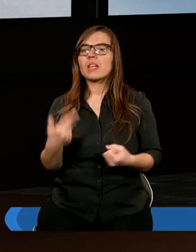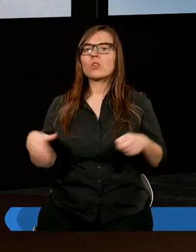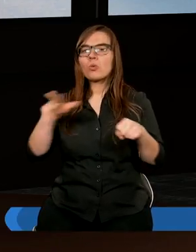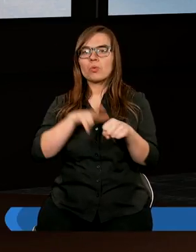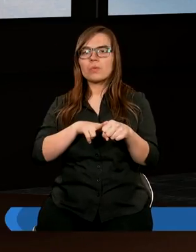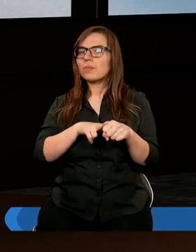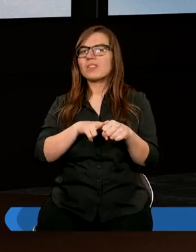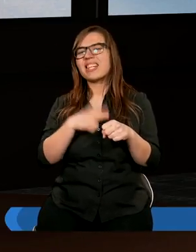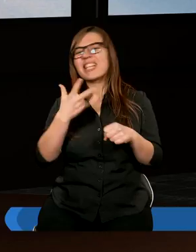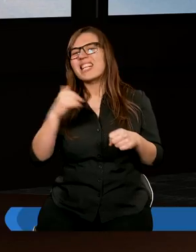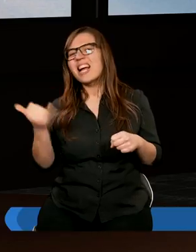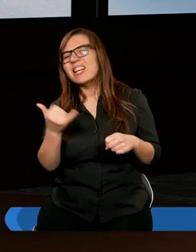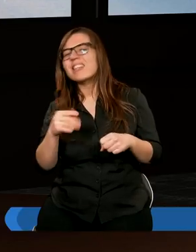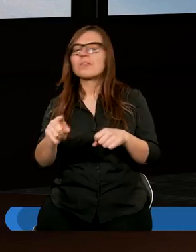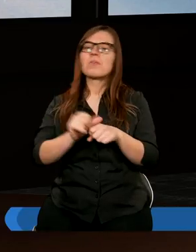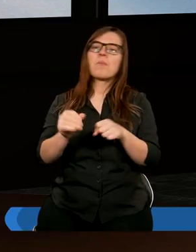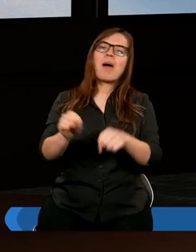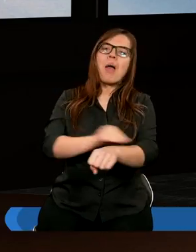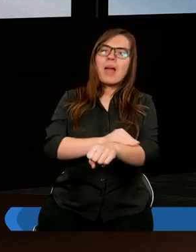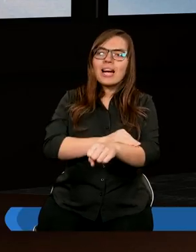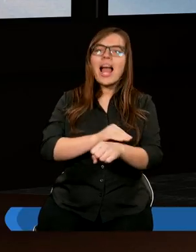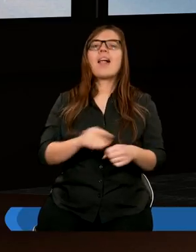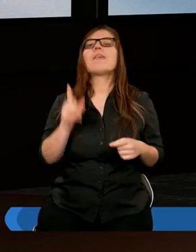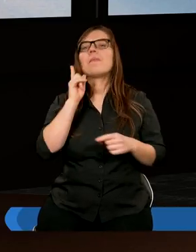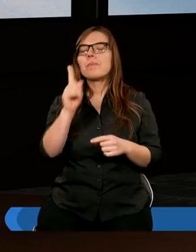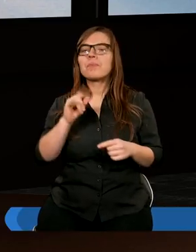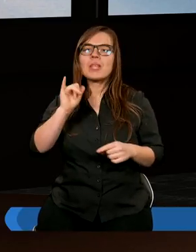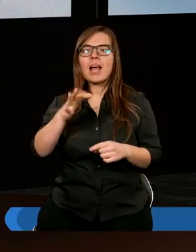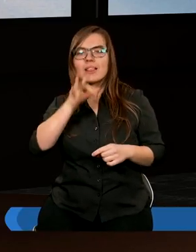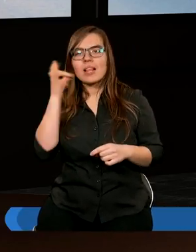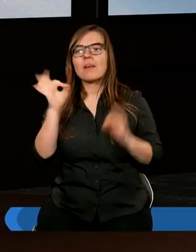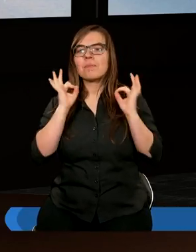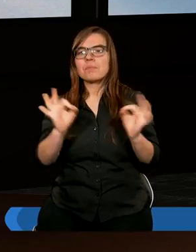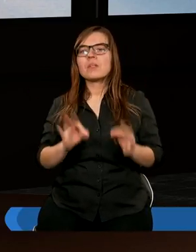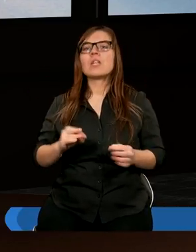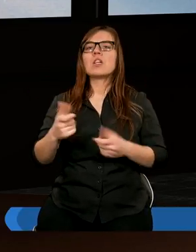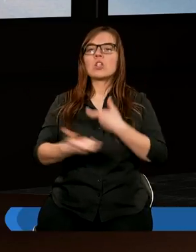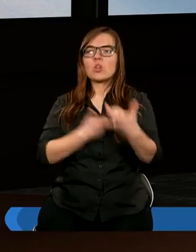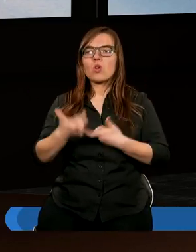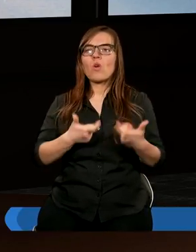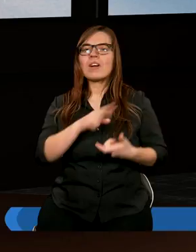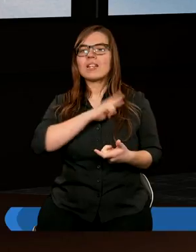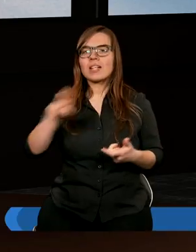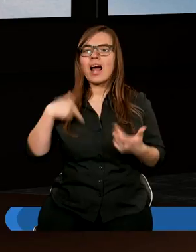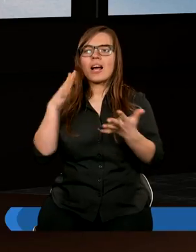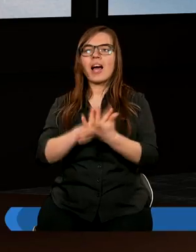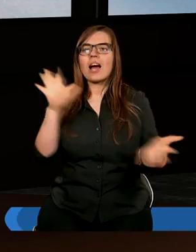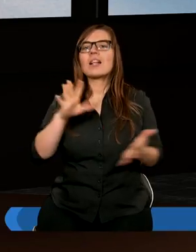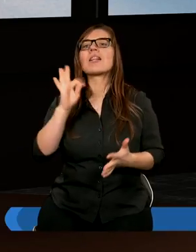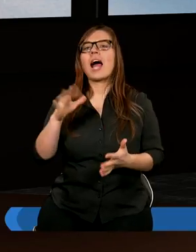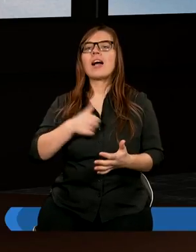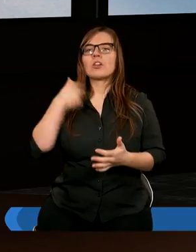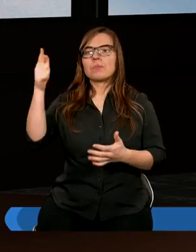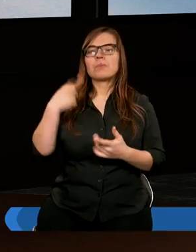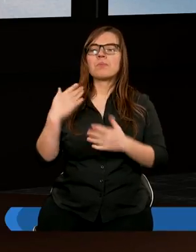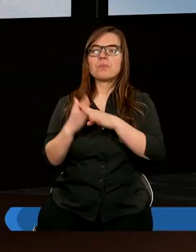które niekoniecznie są materialne, ale jak najlepiej kształtować nasz charakter tak,